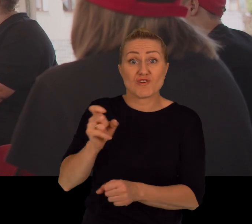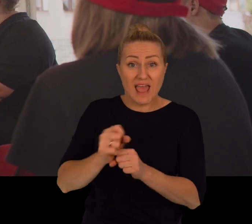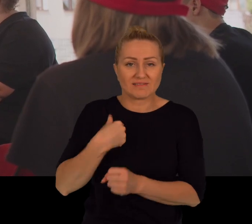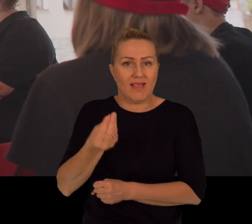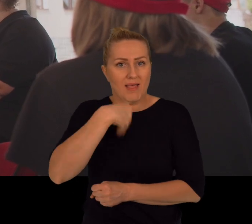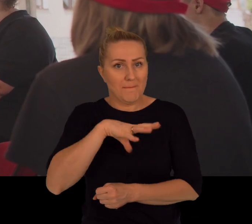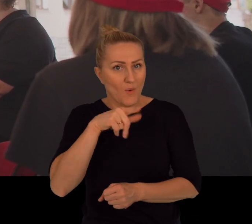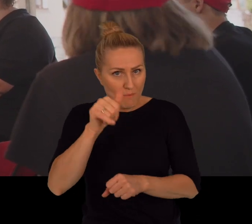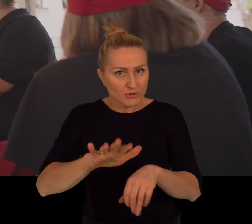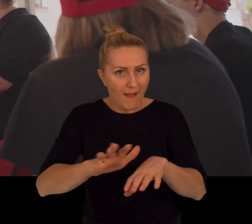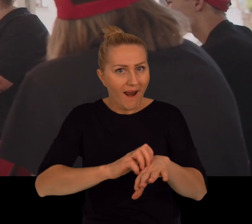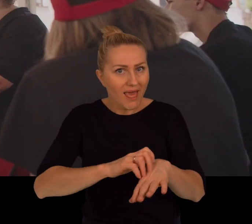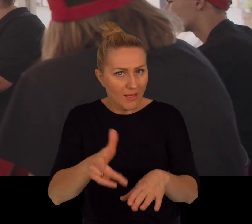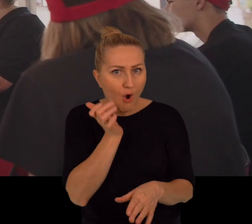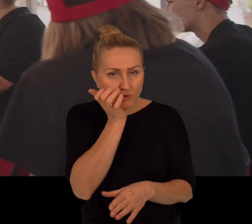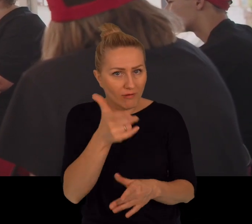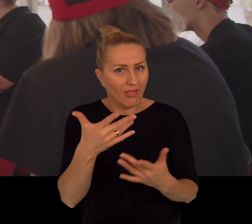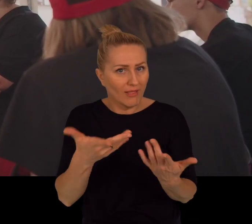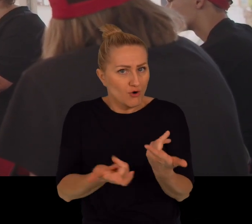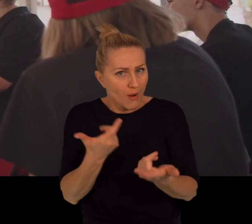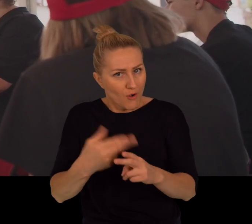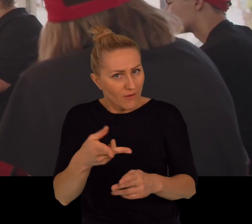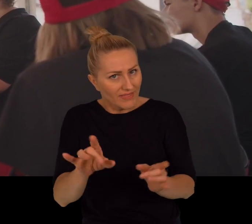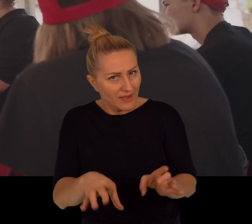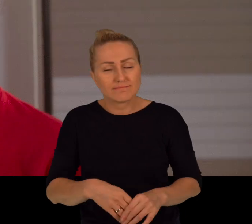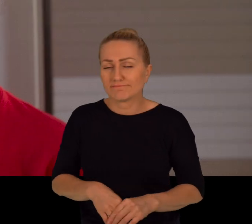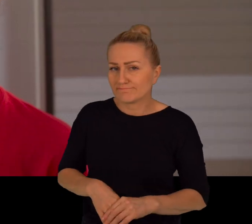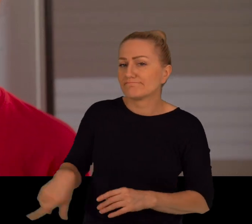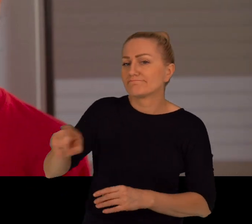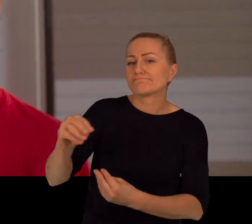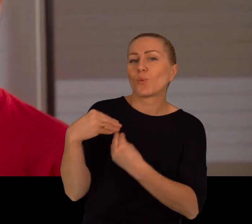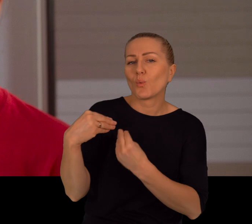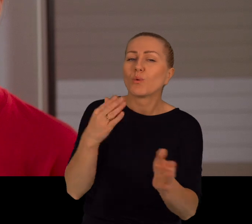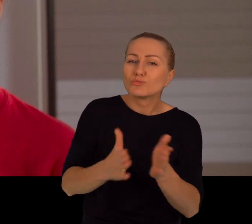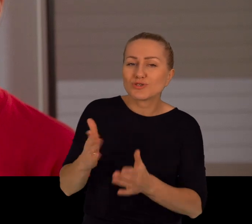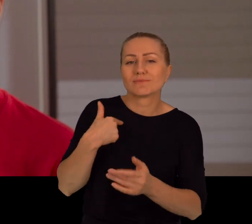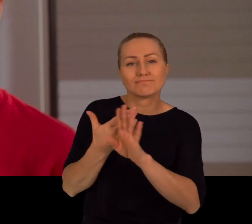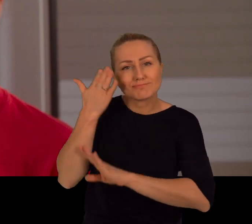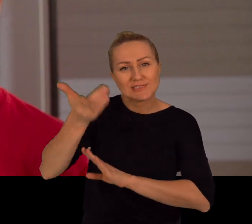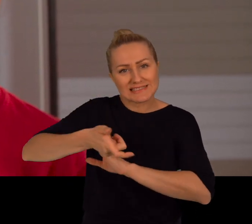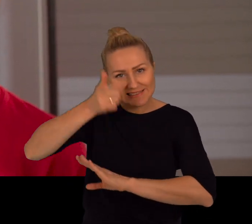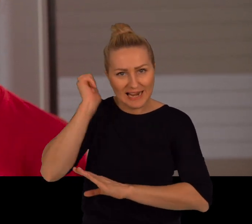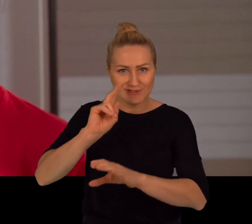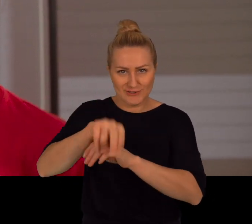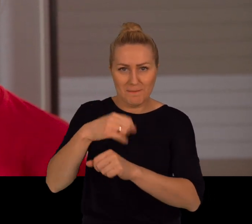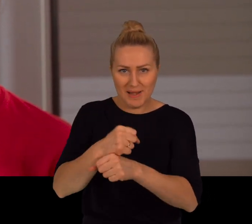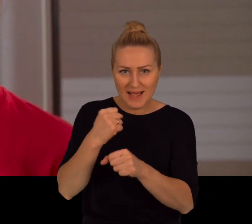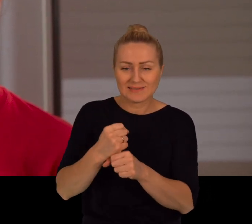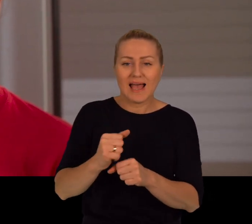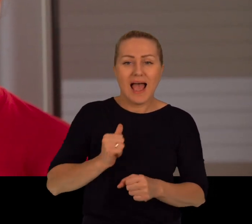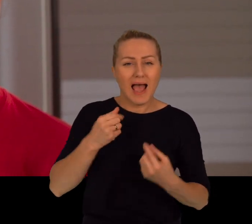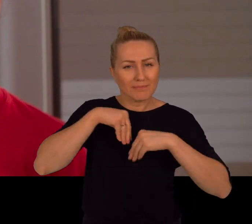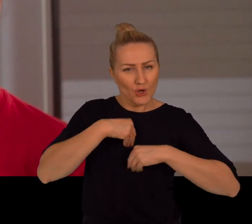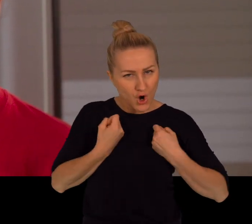orzechy i sobie zjadła ciasteczko, tak? Może to być od tego? Może być od tego, nie? Przygotowują nas, żebyśmy zostali w przyszłości strażakami